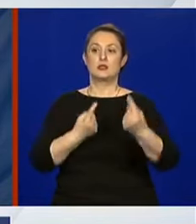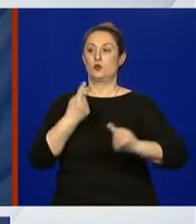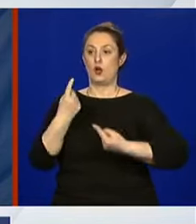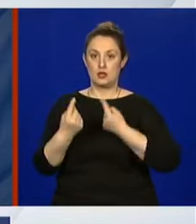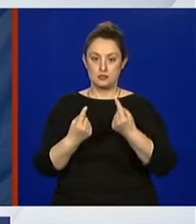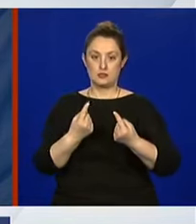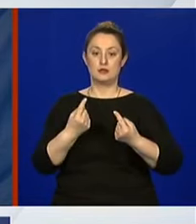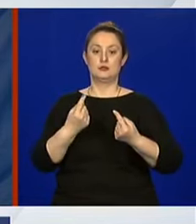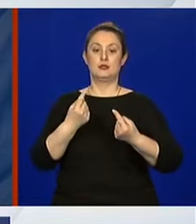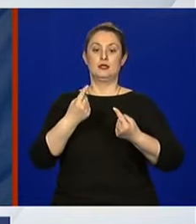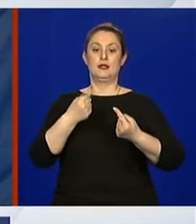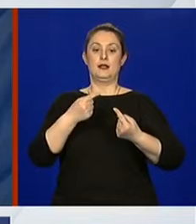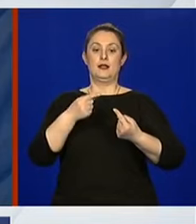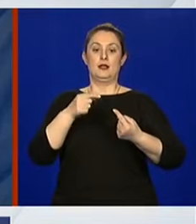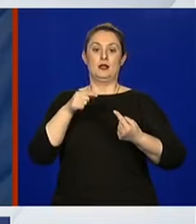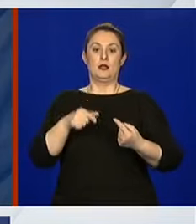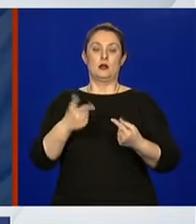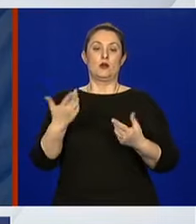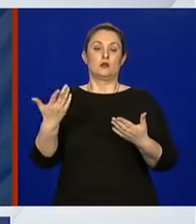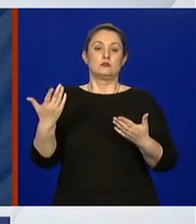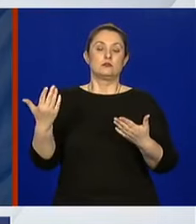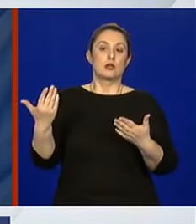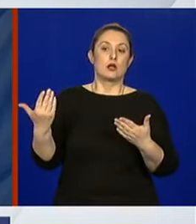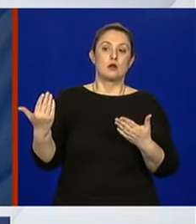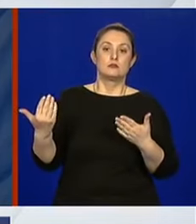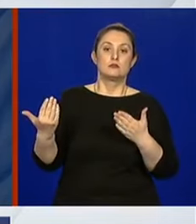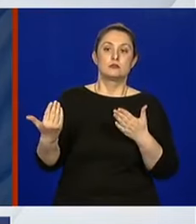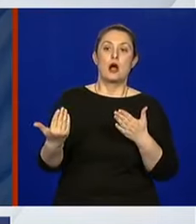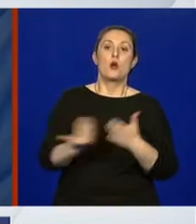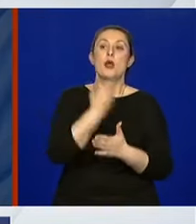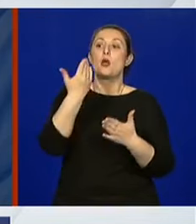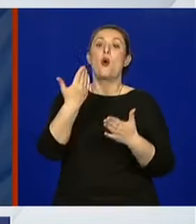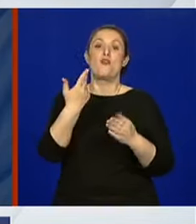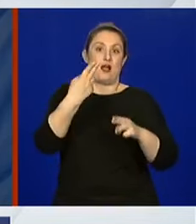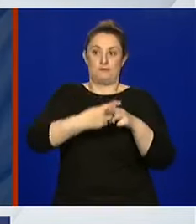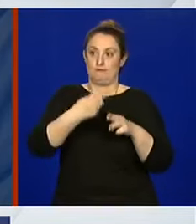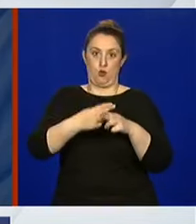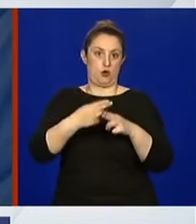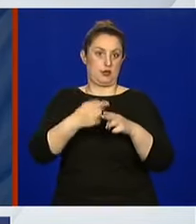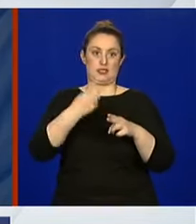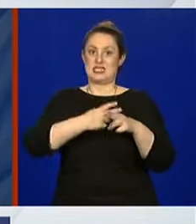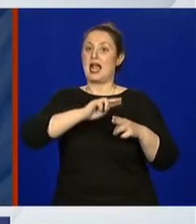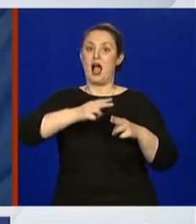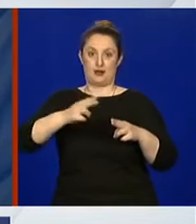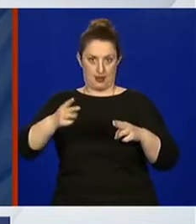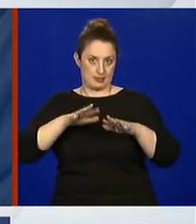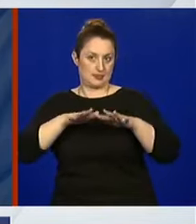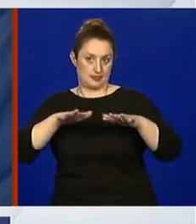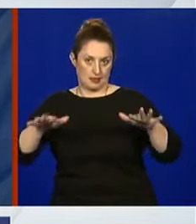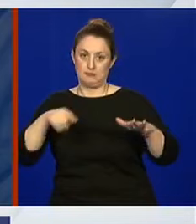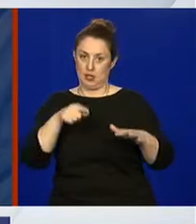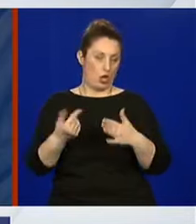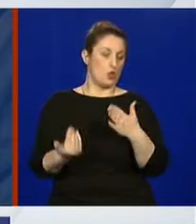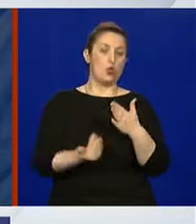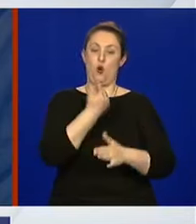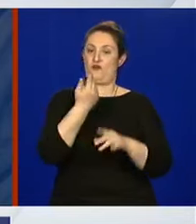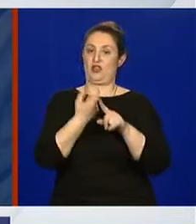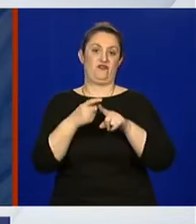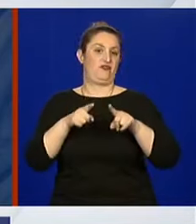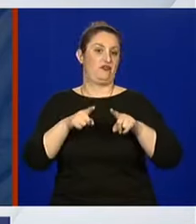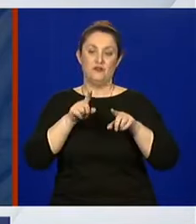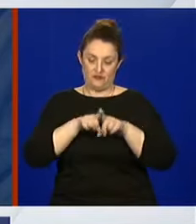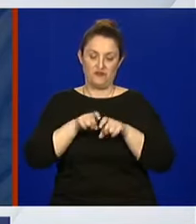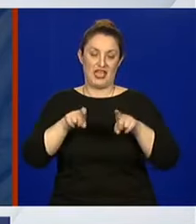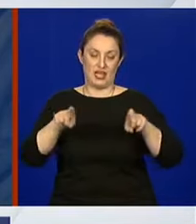jednom novom vrstom zaraze, sa novim virusom koji je zahvatio ne